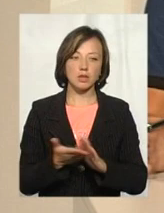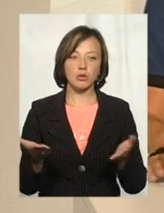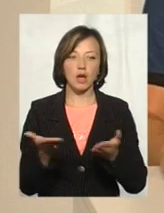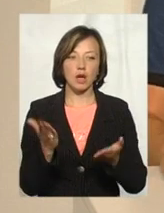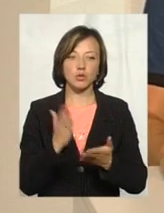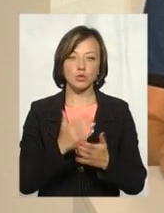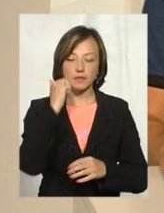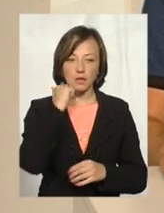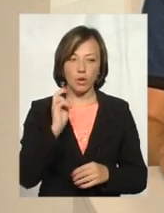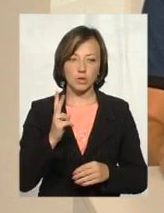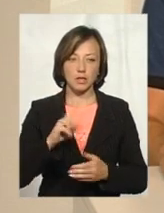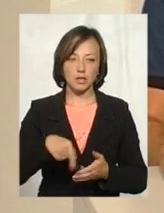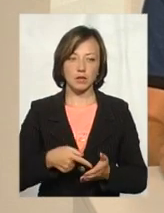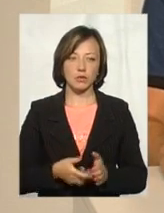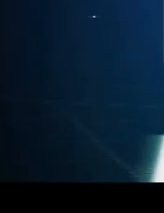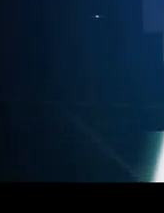існує в Старокостянтиновій.